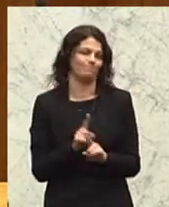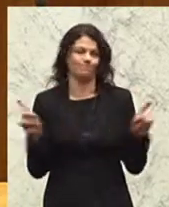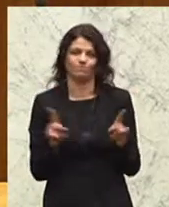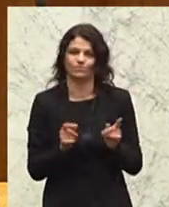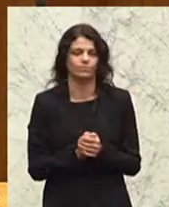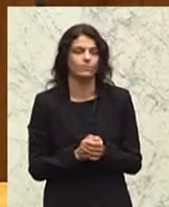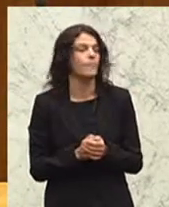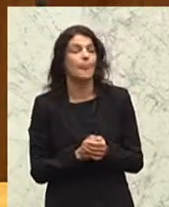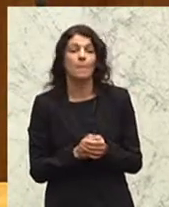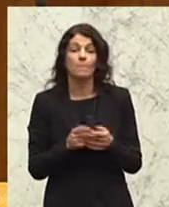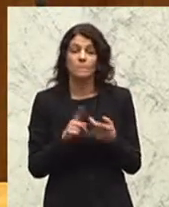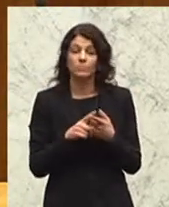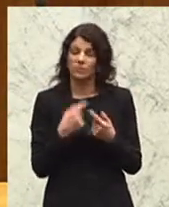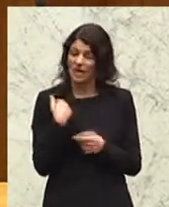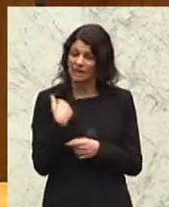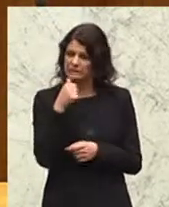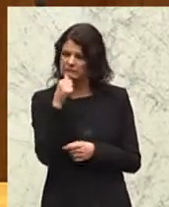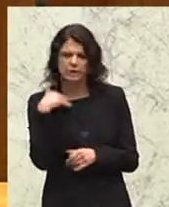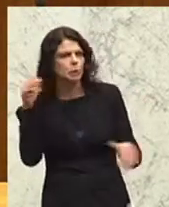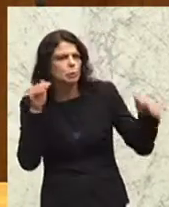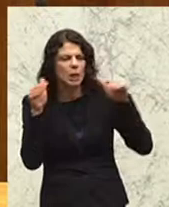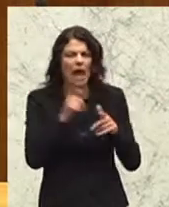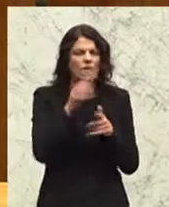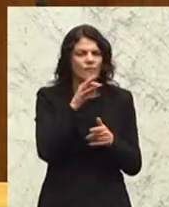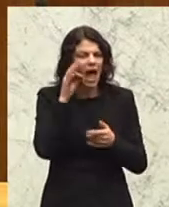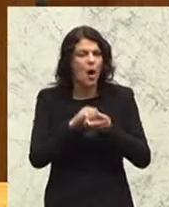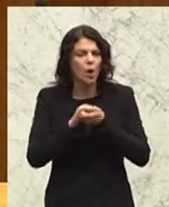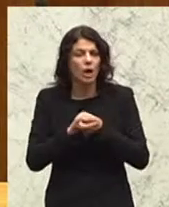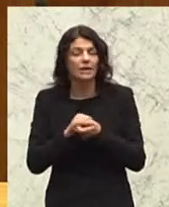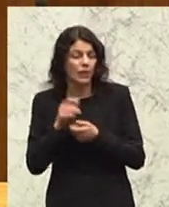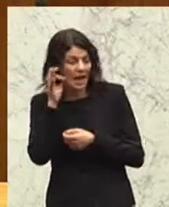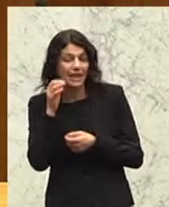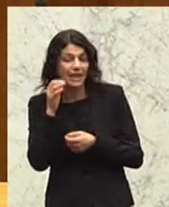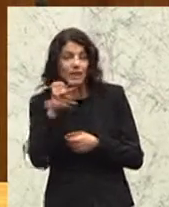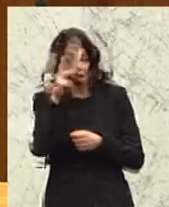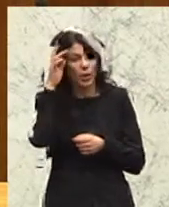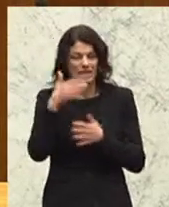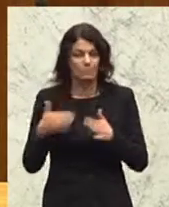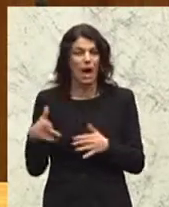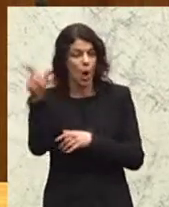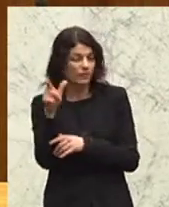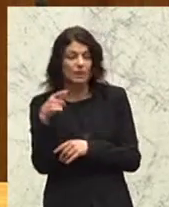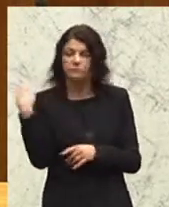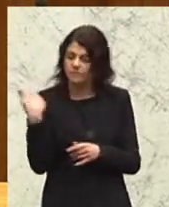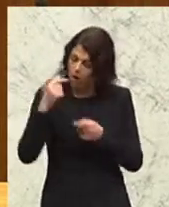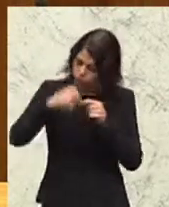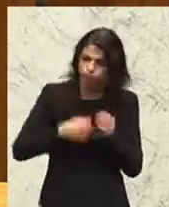Und wenn ich gestern genau zugehört habe, hat die Frau Kollegin Königsberger Ludwig, die ich sonst sehr schätze, in der Ausführung, gesagt,